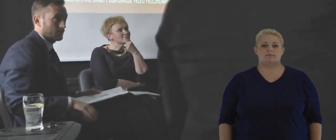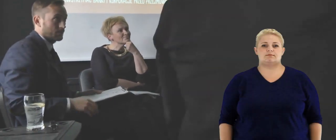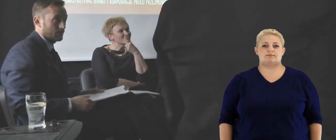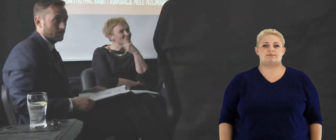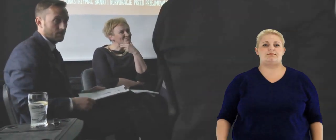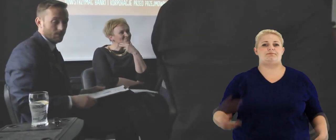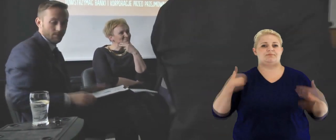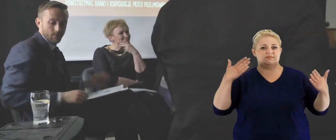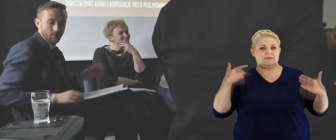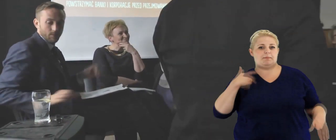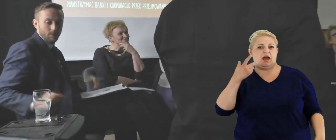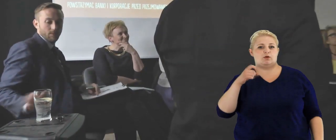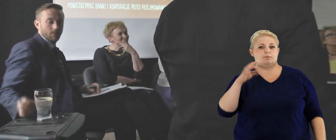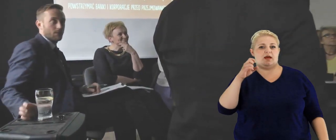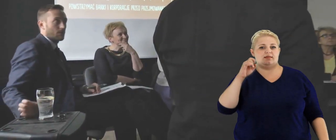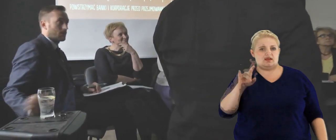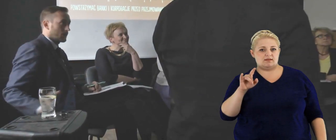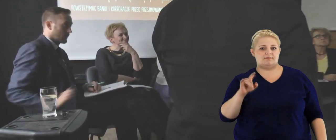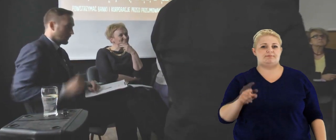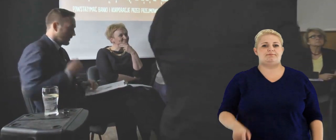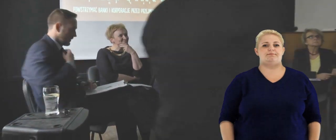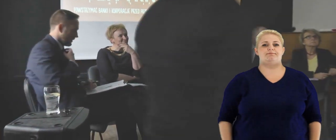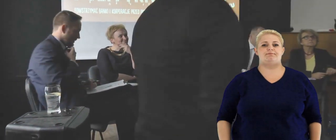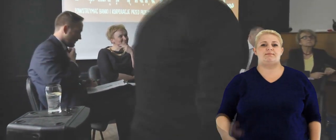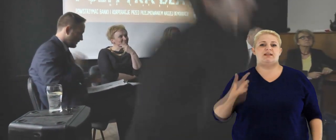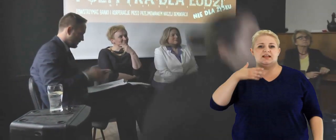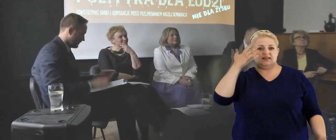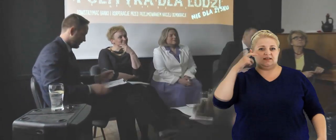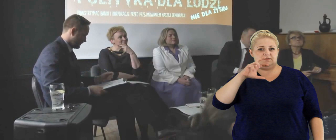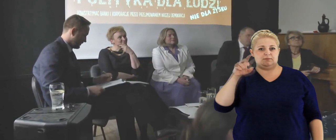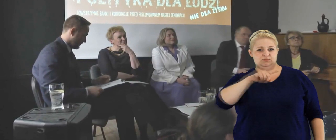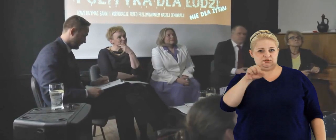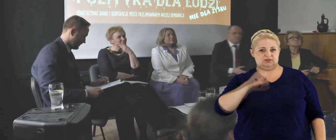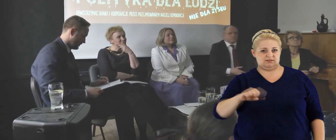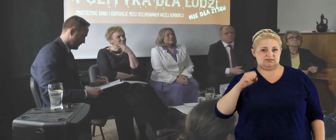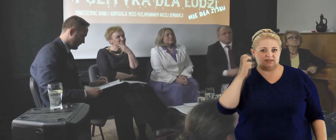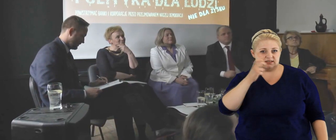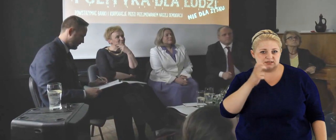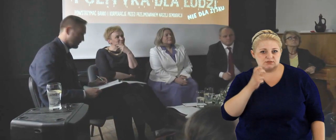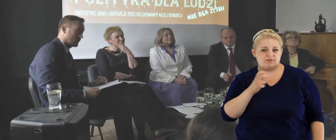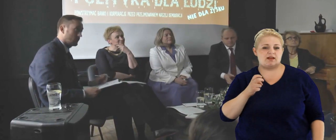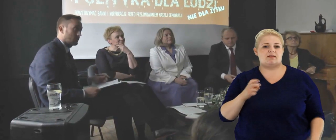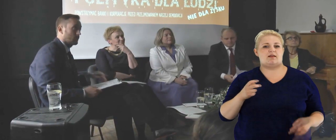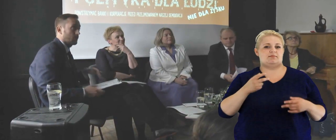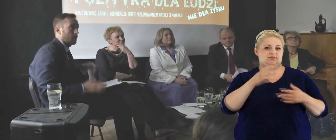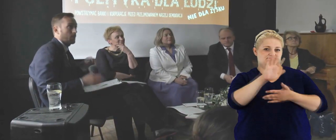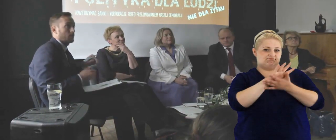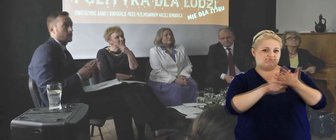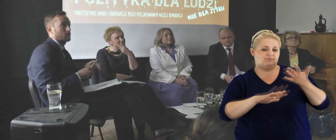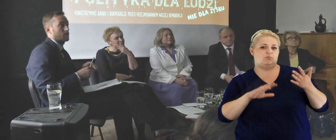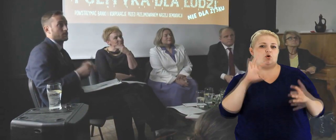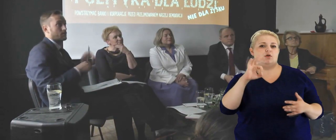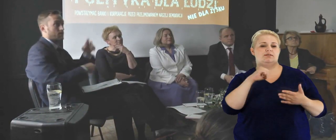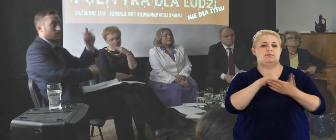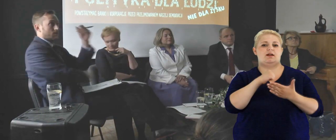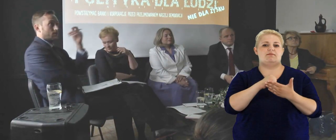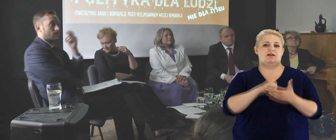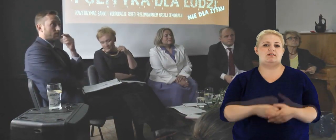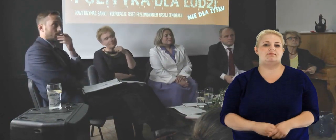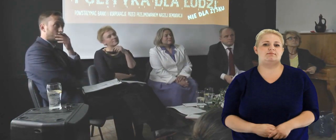Witam, Mariusz Patę, Instytut Romana Rybarskiego. Nie wiem, czy Państwo się, znaczy